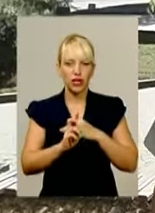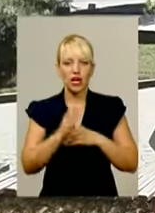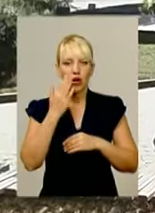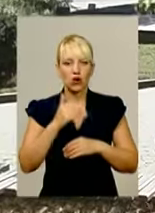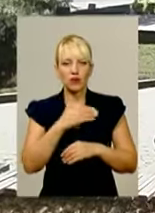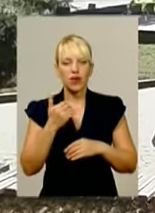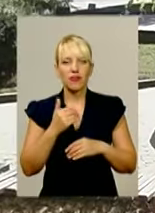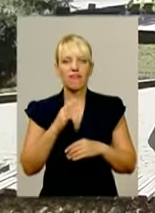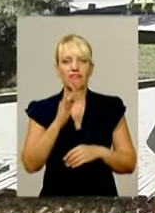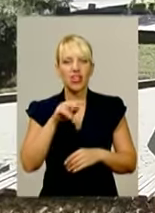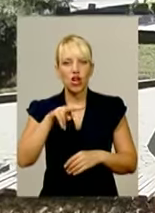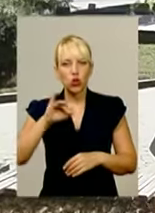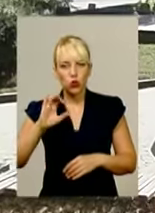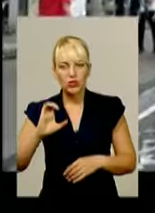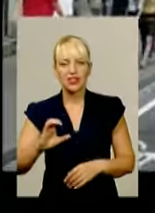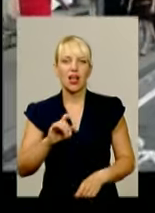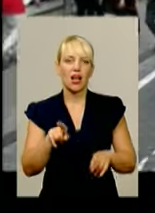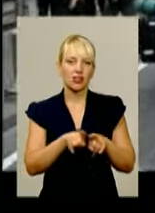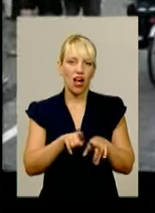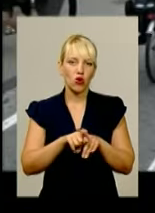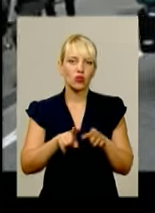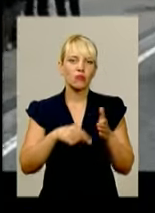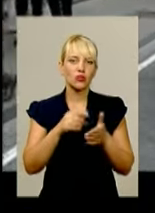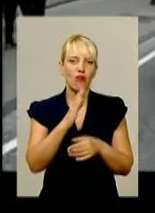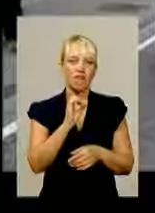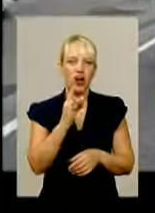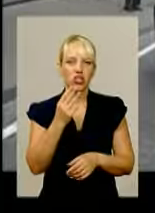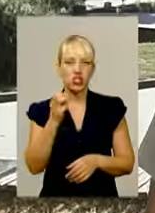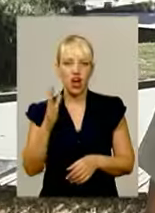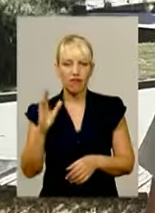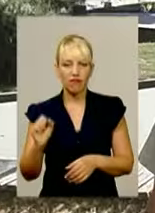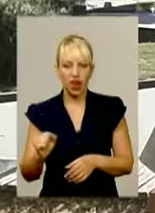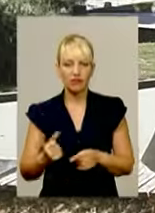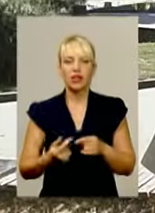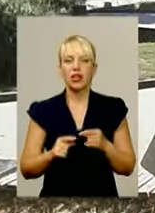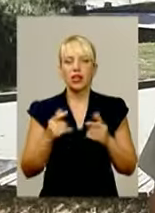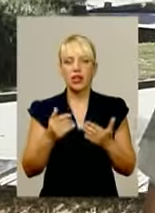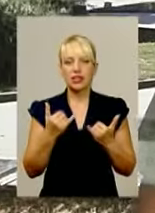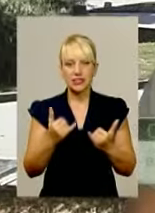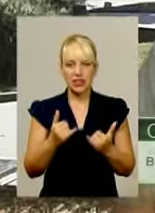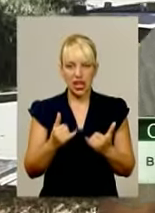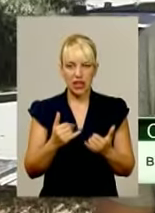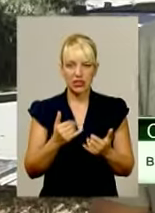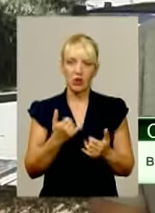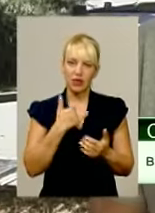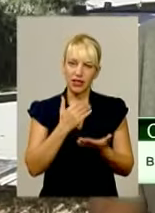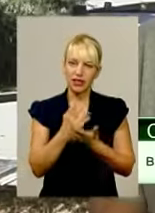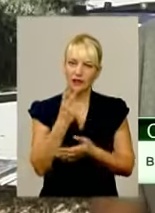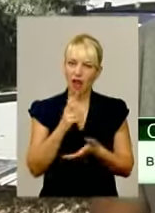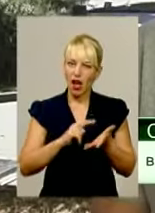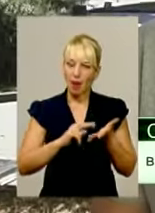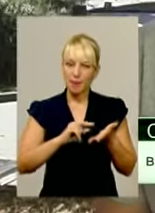у Вільнюсі і санктуарі у Варшаві. На цьому веломандрівки не закінчуються. Зараз є так два плани, А і Б. План А